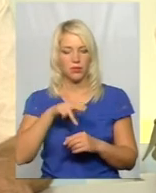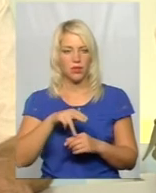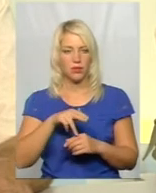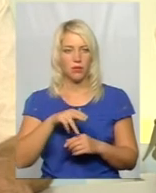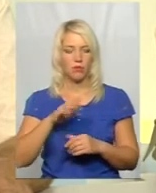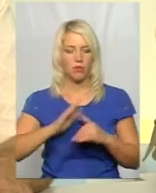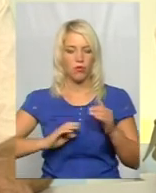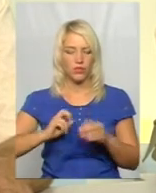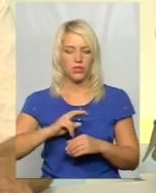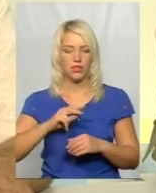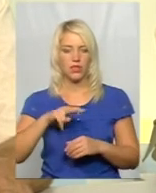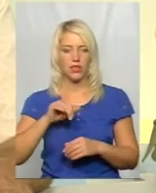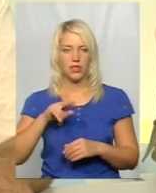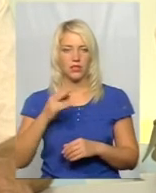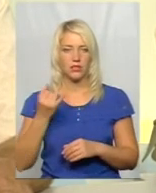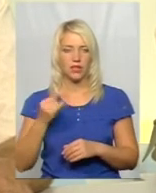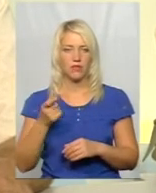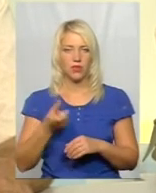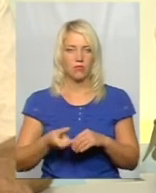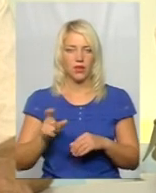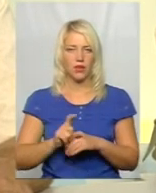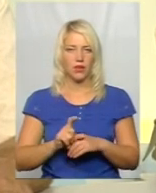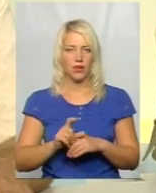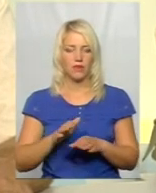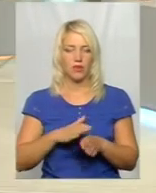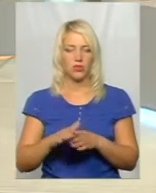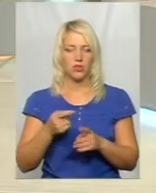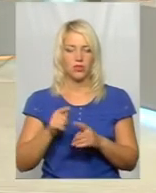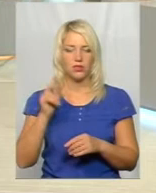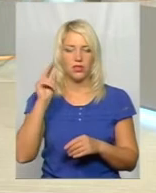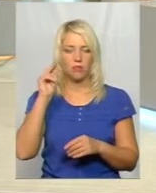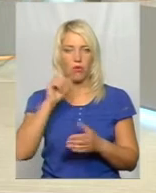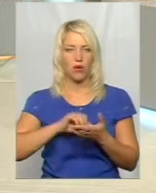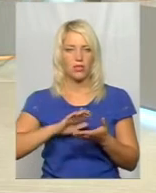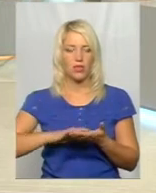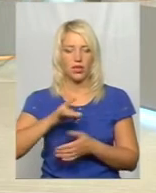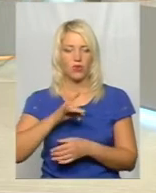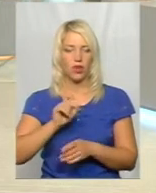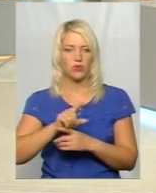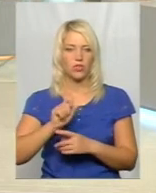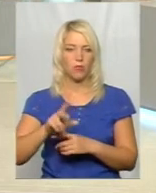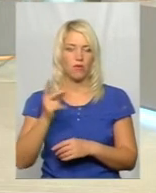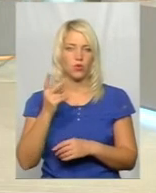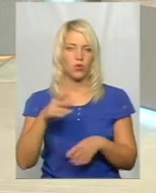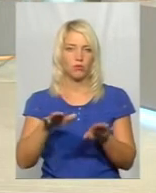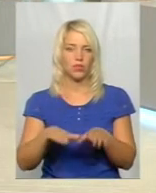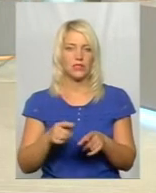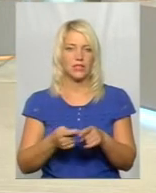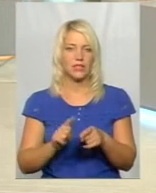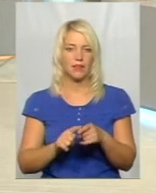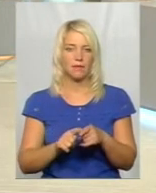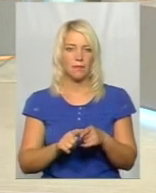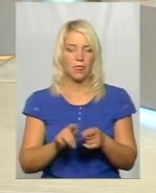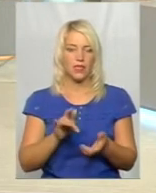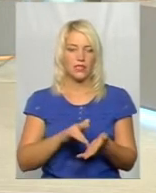ліцеї. Вони вже фактично перевиконали ті показники регіонального замовлення. На другому місці у нас іде